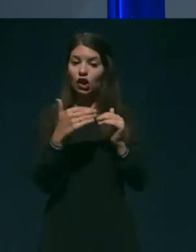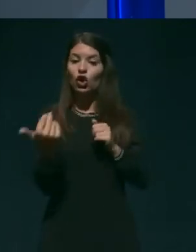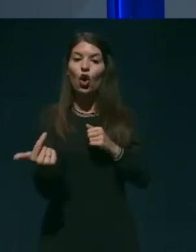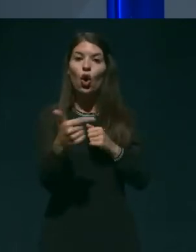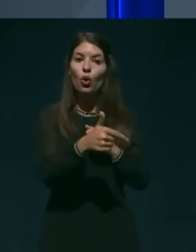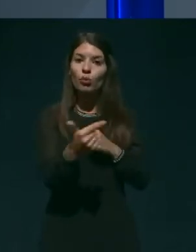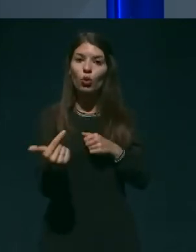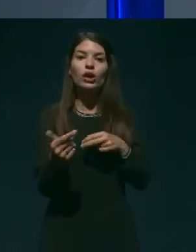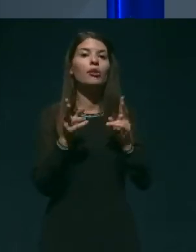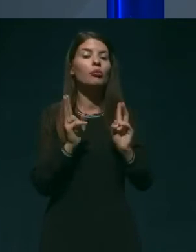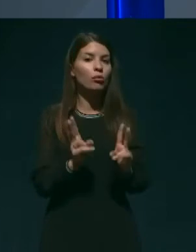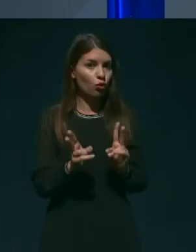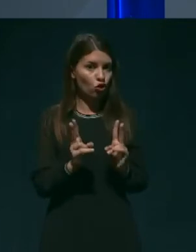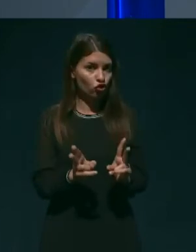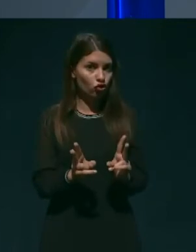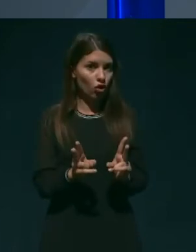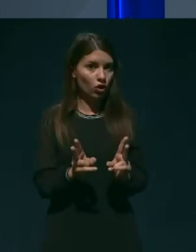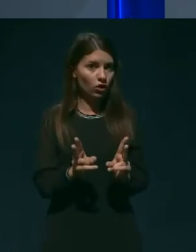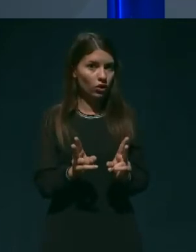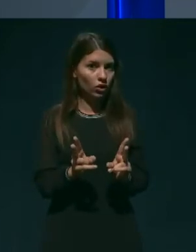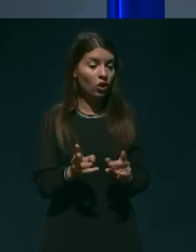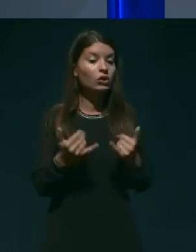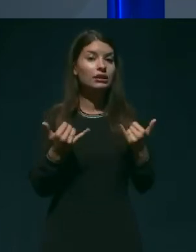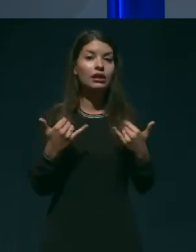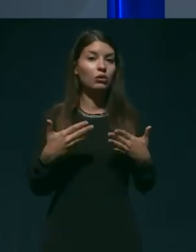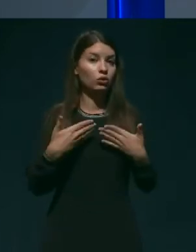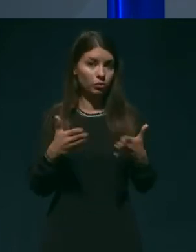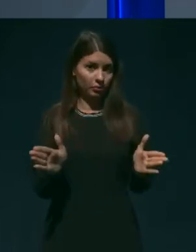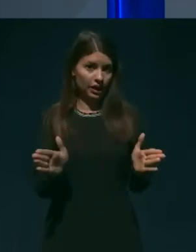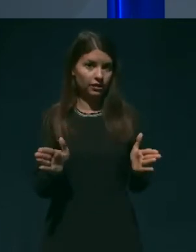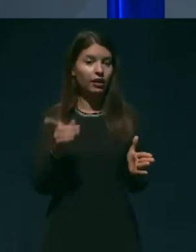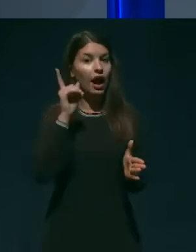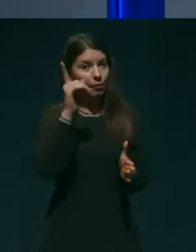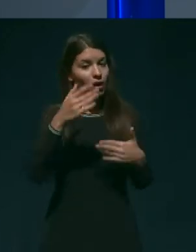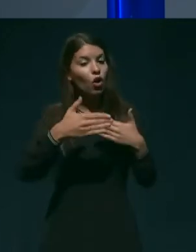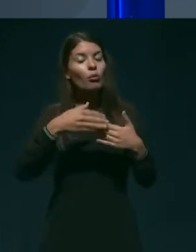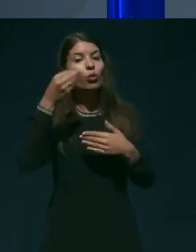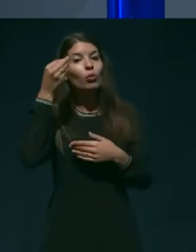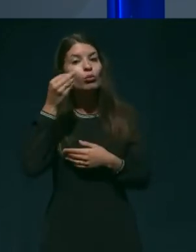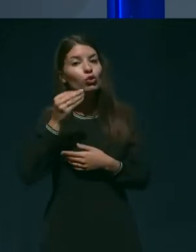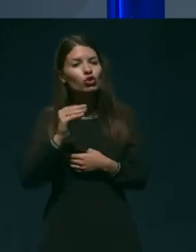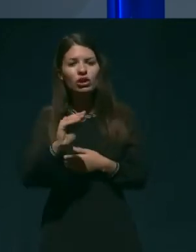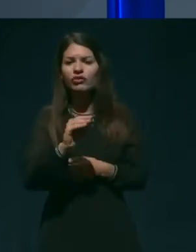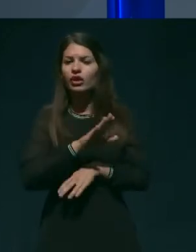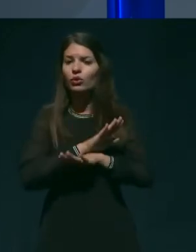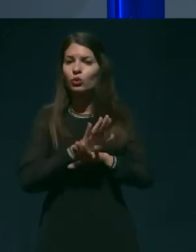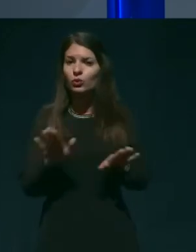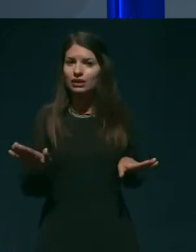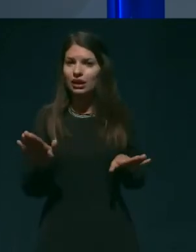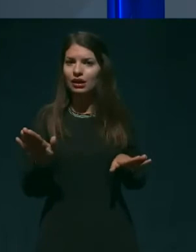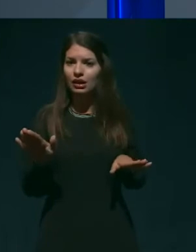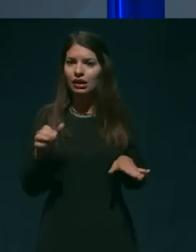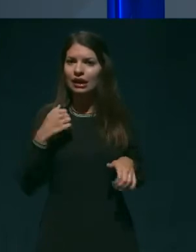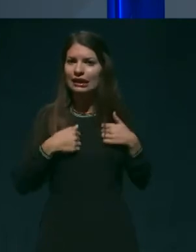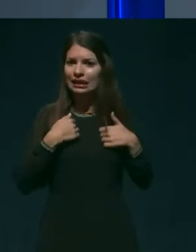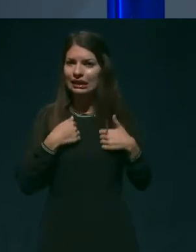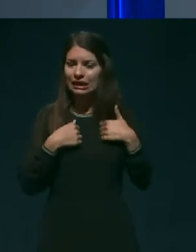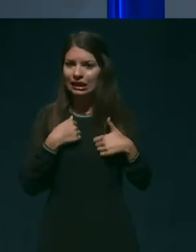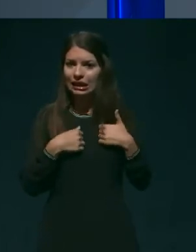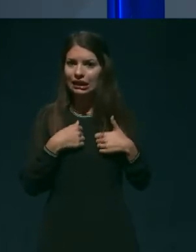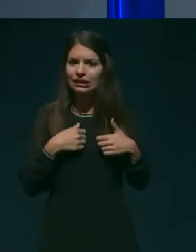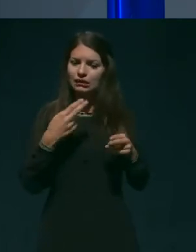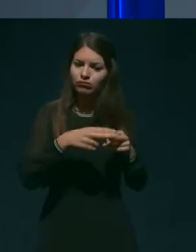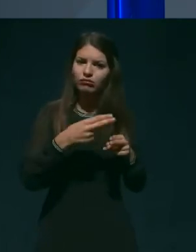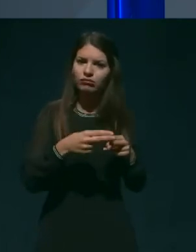trenutni epidemiološki situaciji odpreti, seveda ob upoštevanju vseh higijenskih navodil,